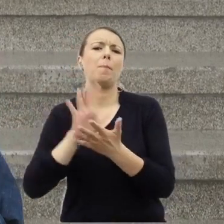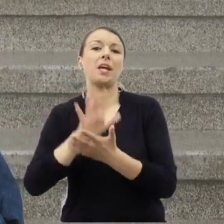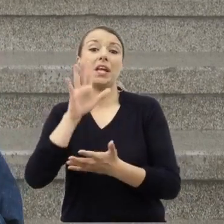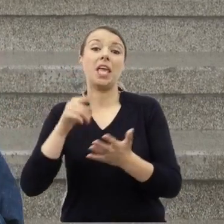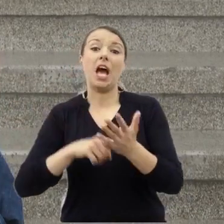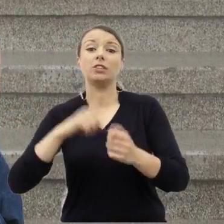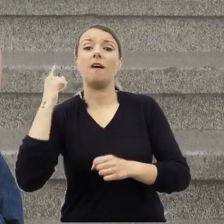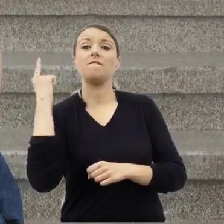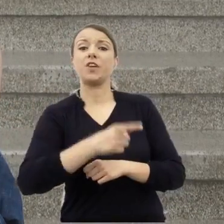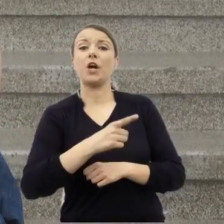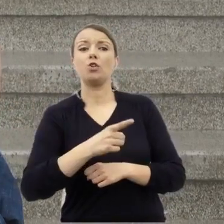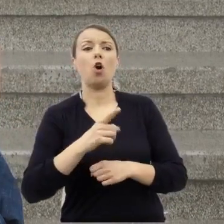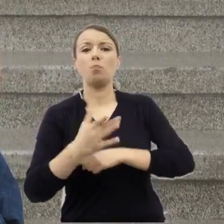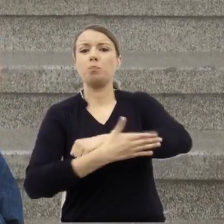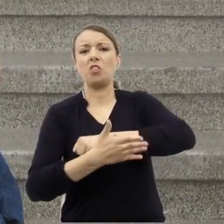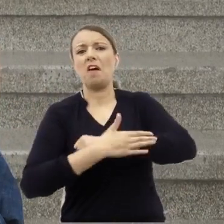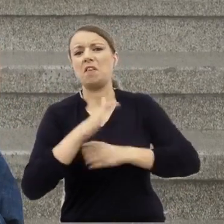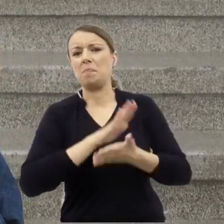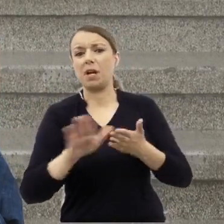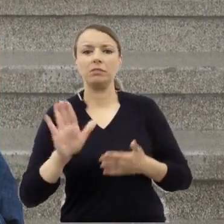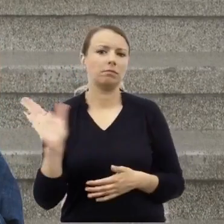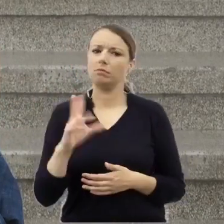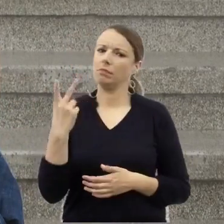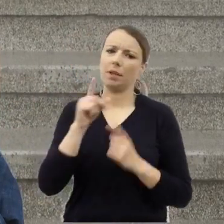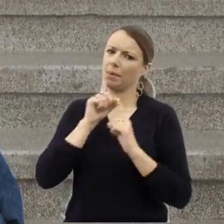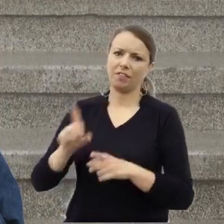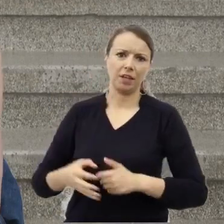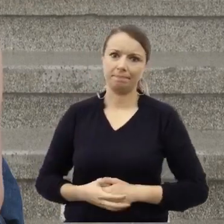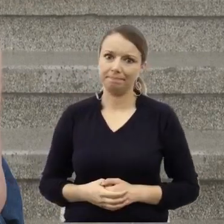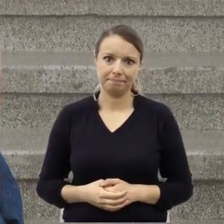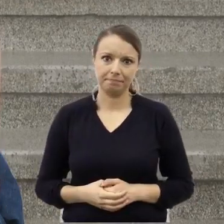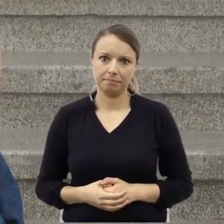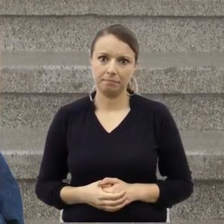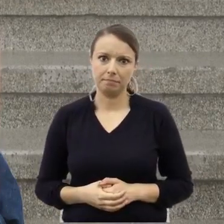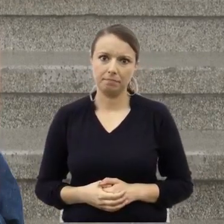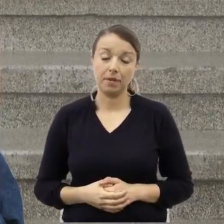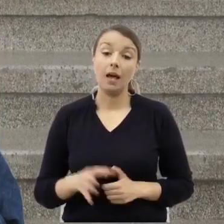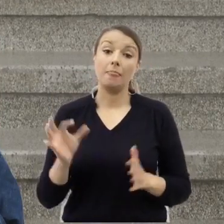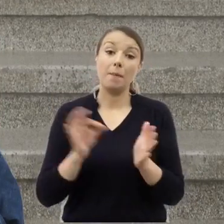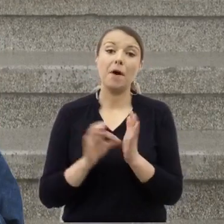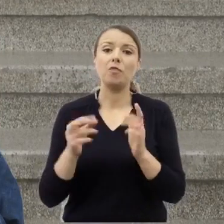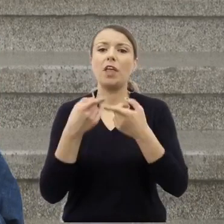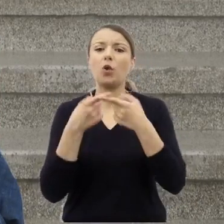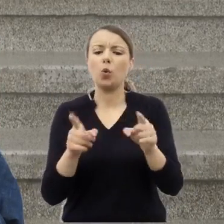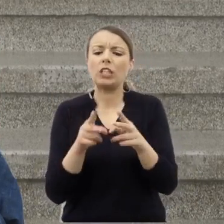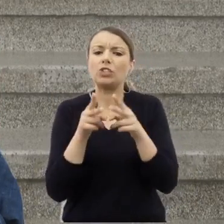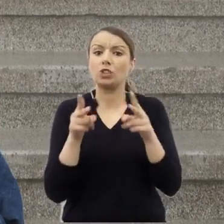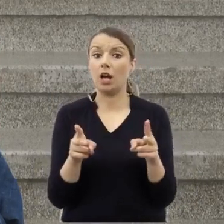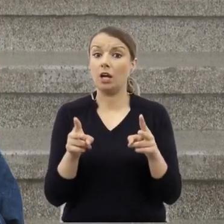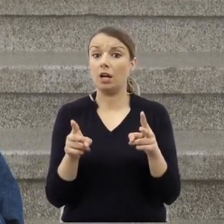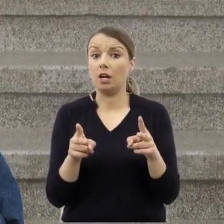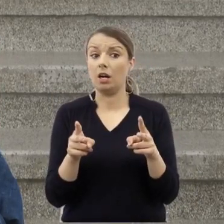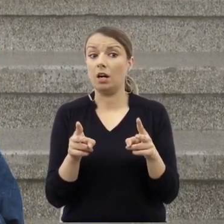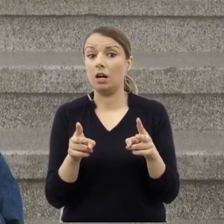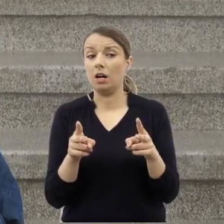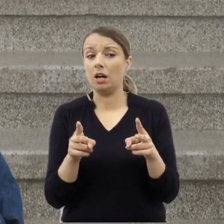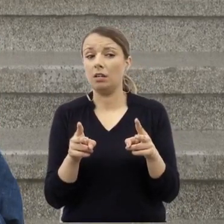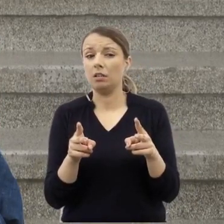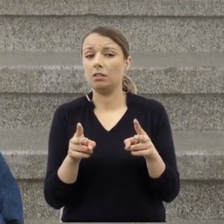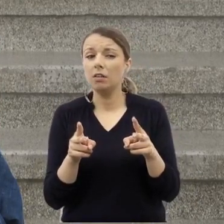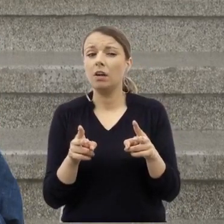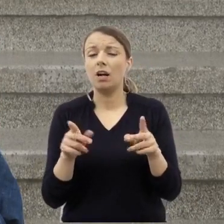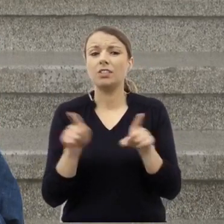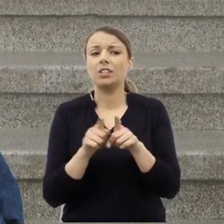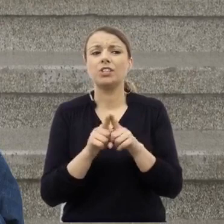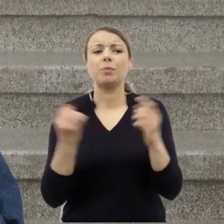Na pewno w tak krótkim czasie i przy tak niezaawansowanych